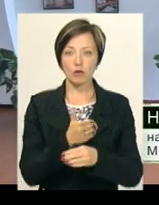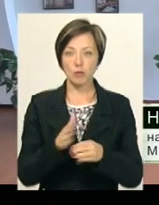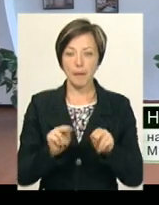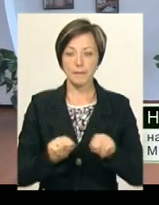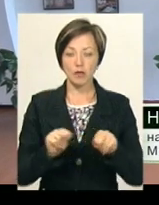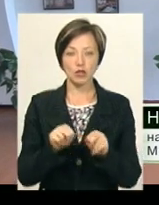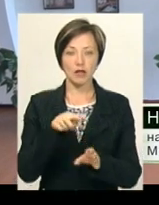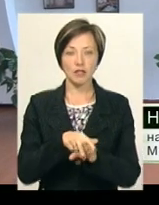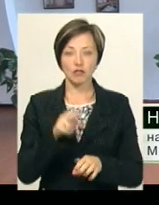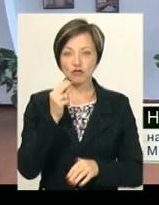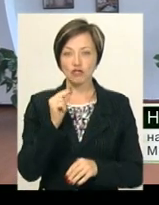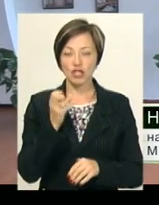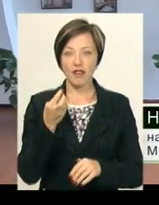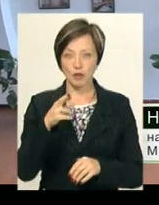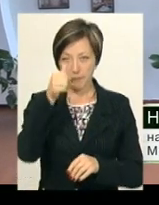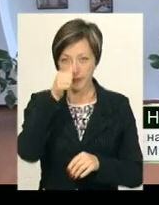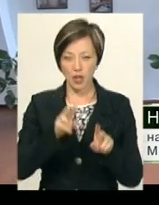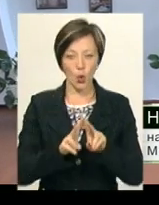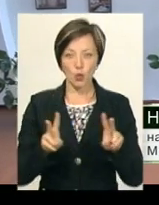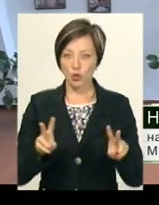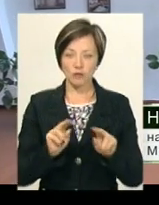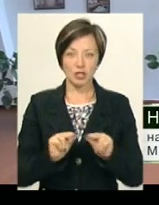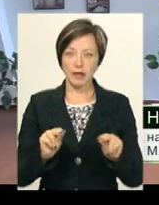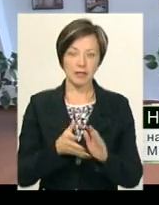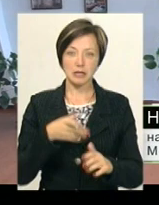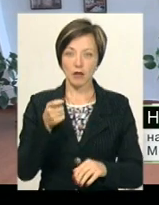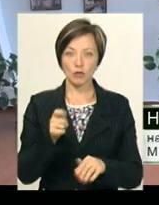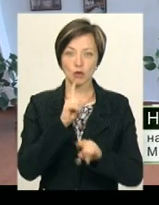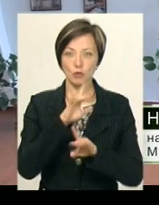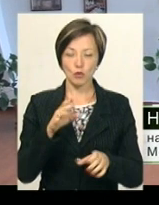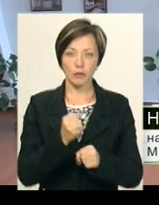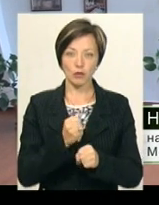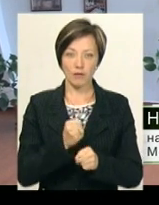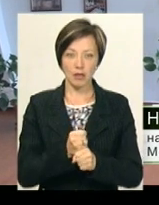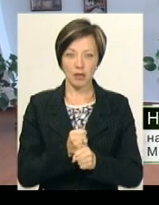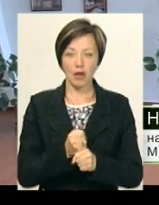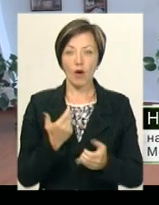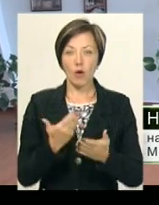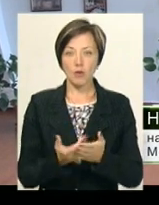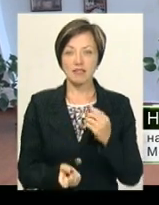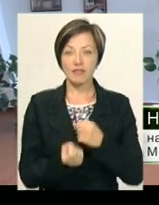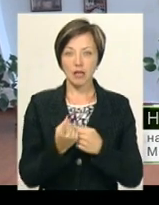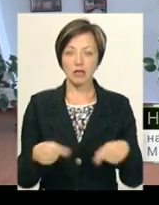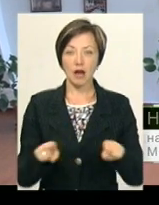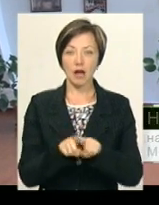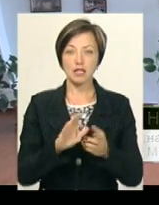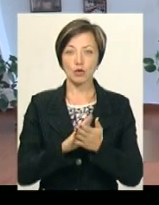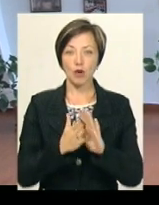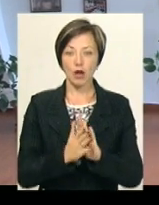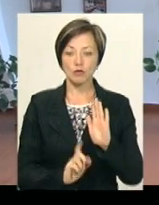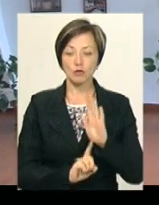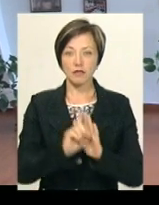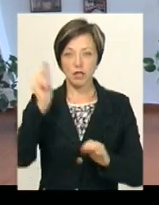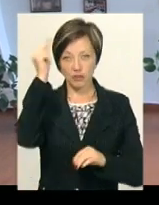у червні місяці, ніхто з цих вчителів не заявляли про те, що вони не будуть працювати. Ось виникла така ситуація, що розпочався